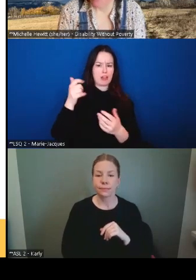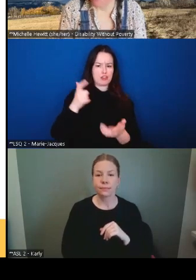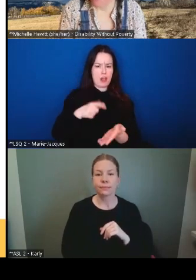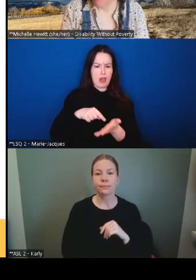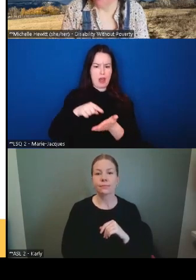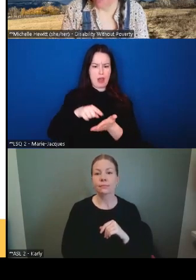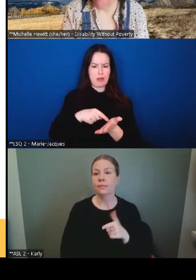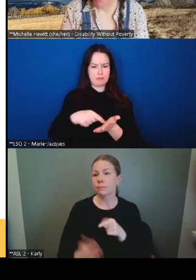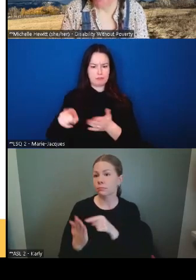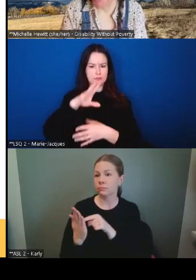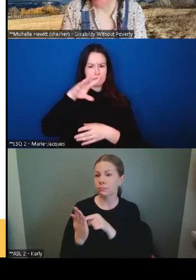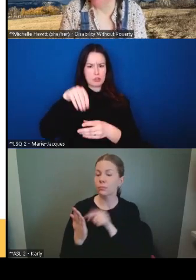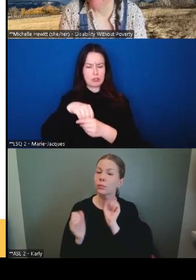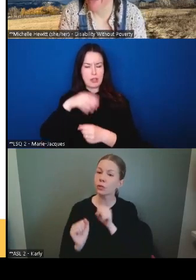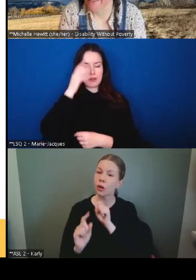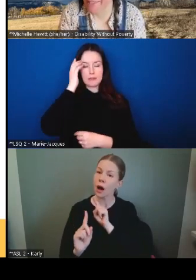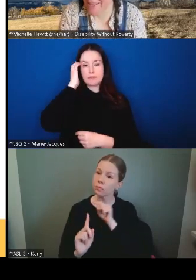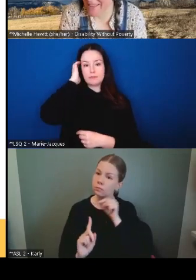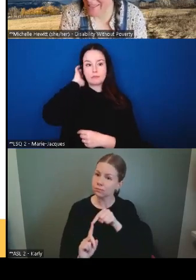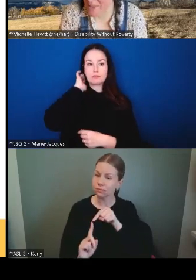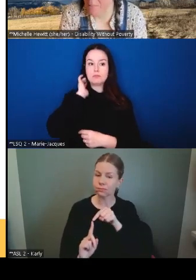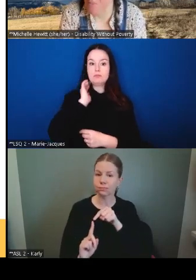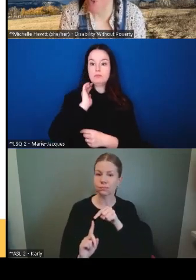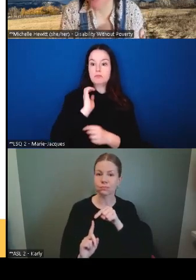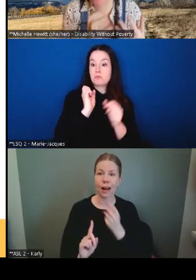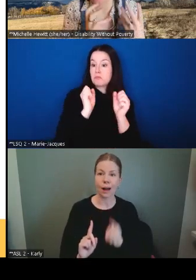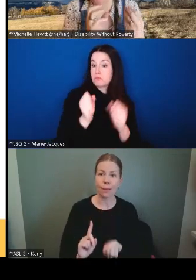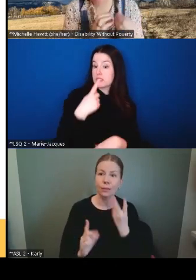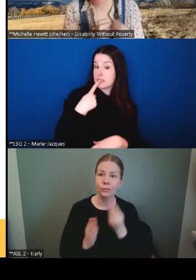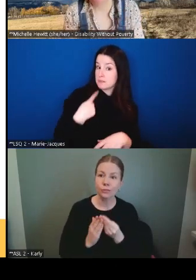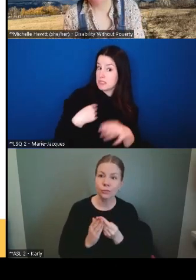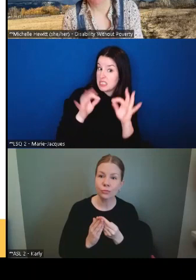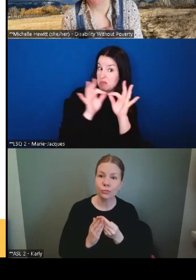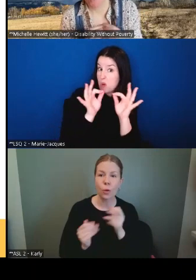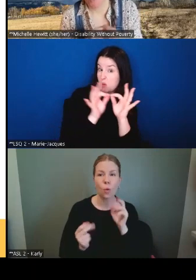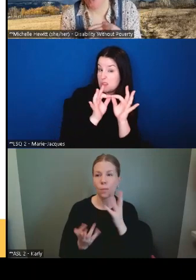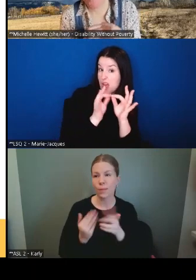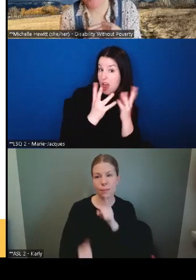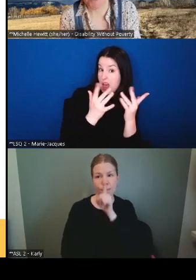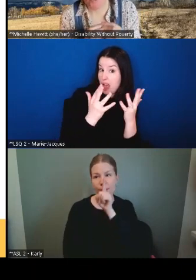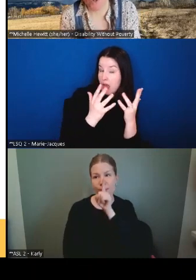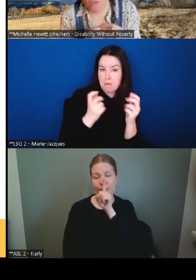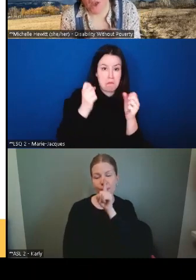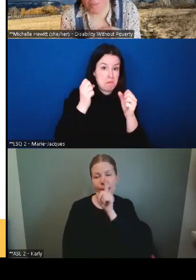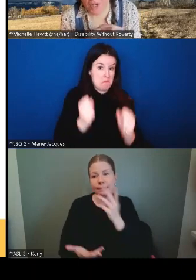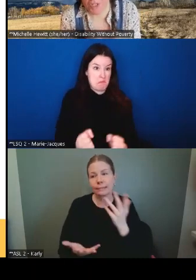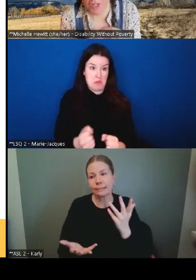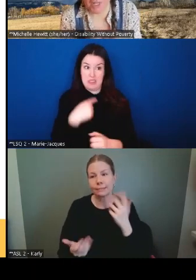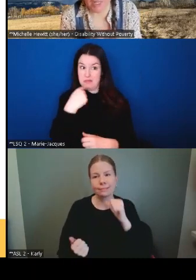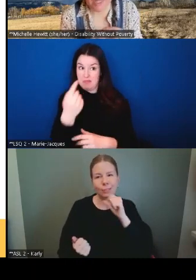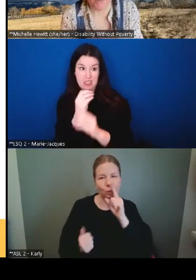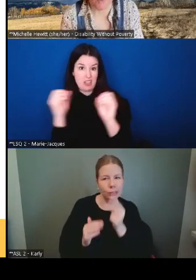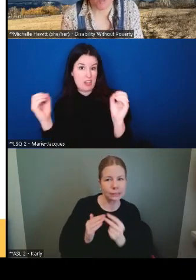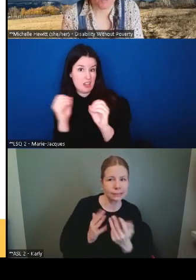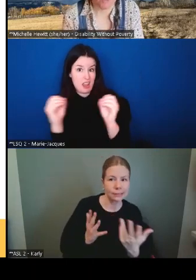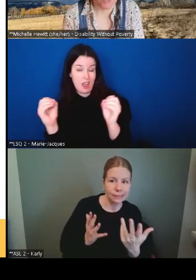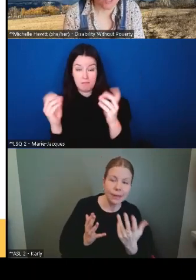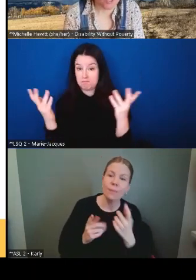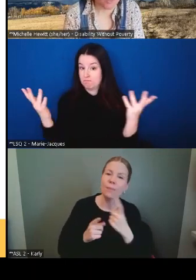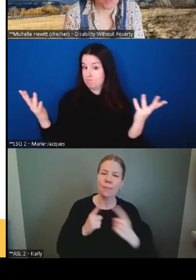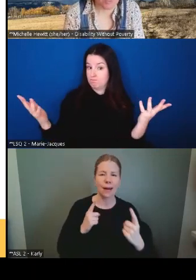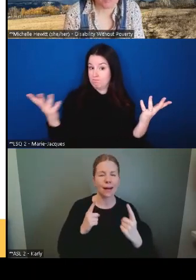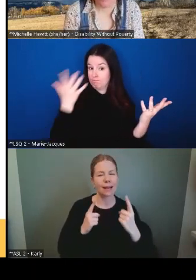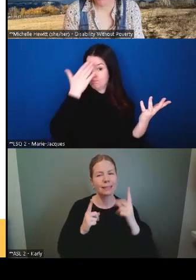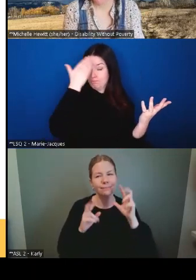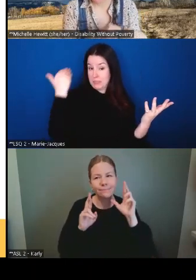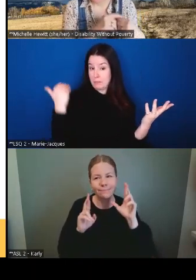Peut-être qu'ils vont mentionner un montant, peut-être qu'ils ne mentionneront rien, mais nous